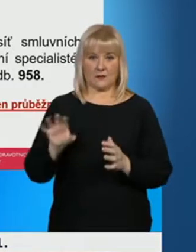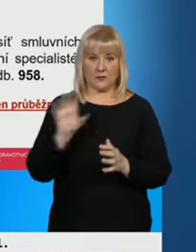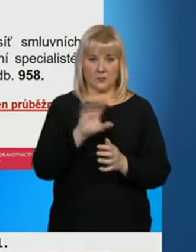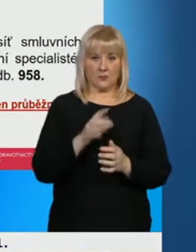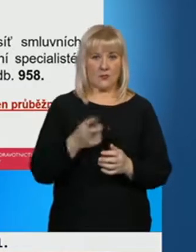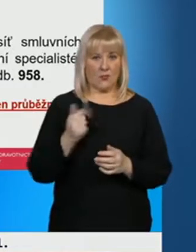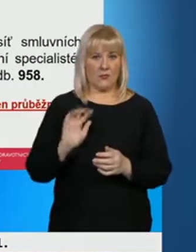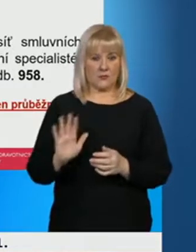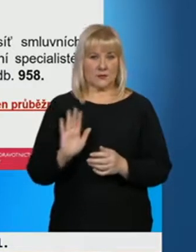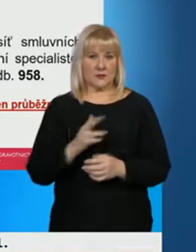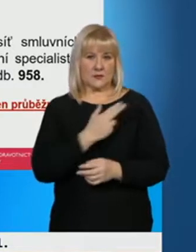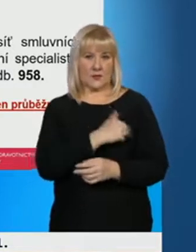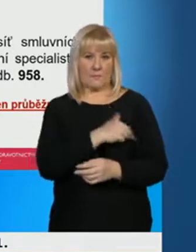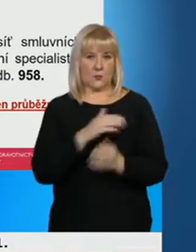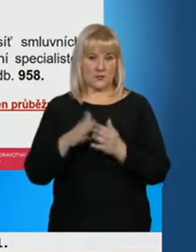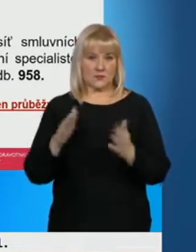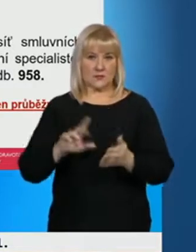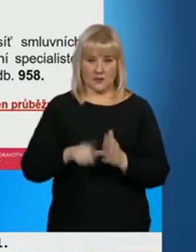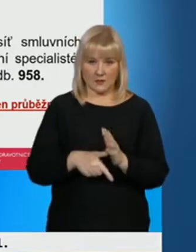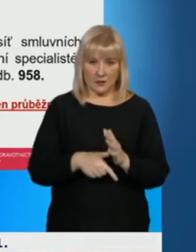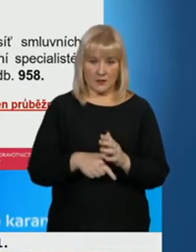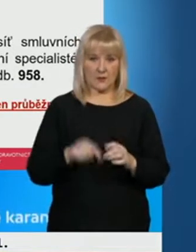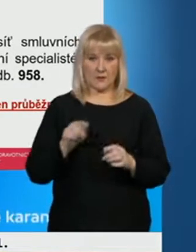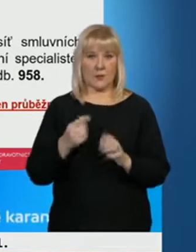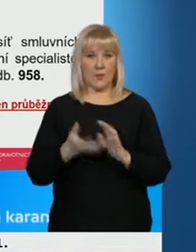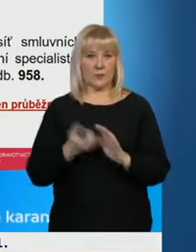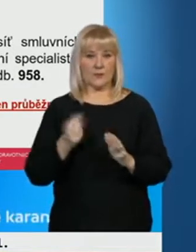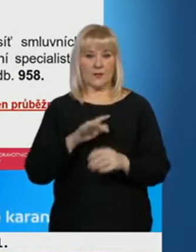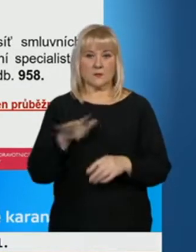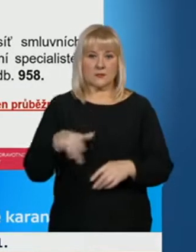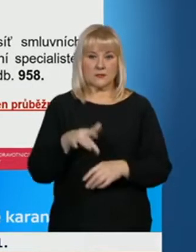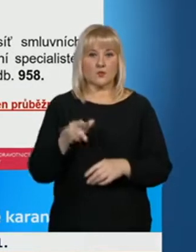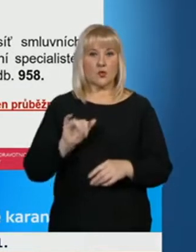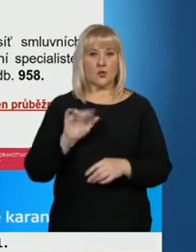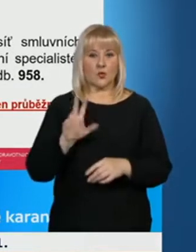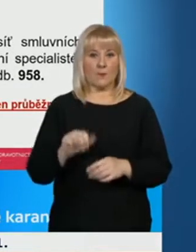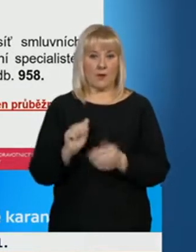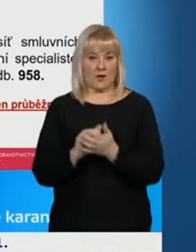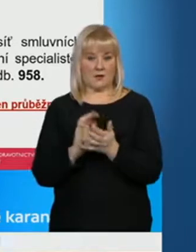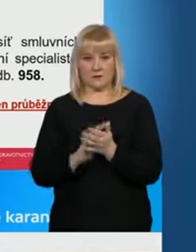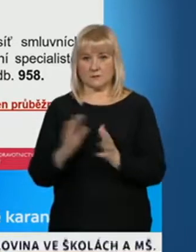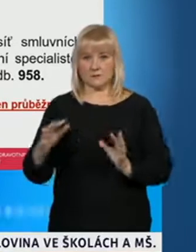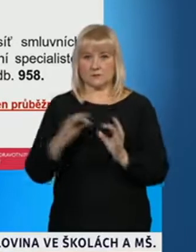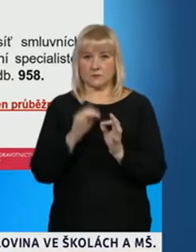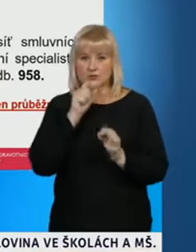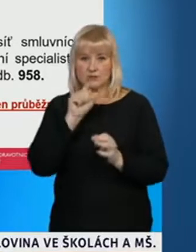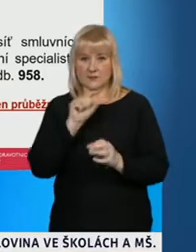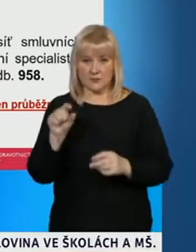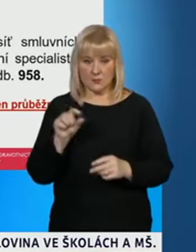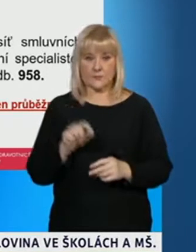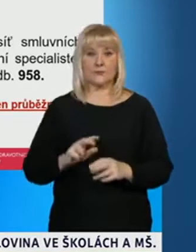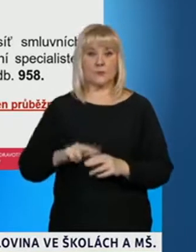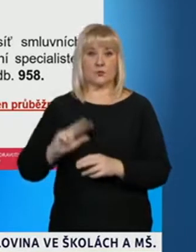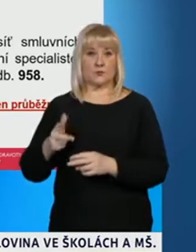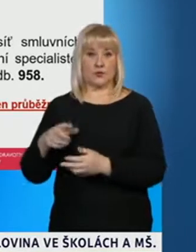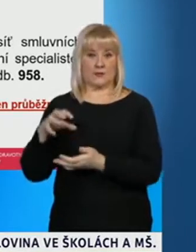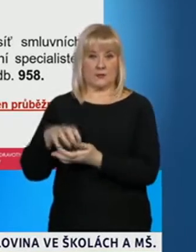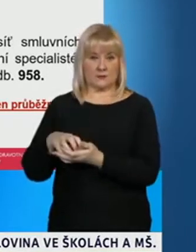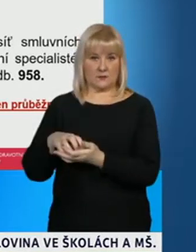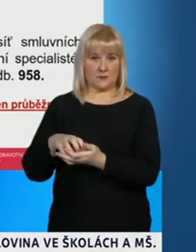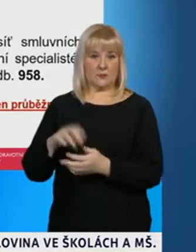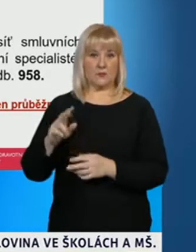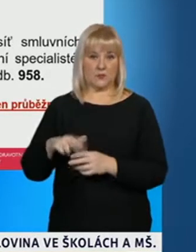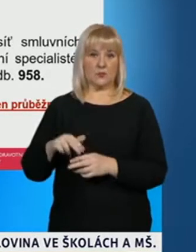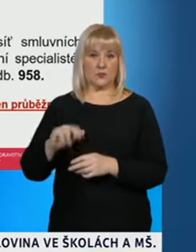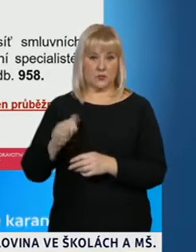krajské nemocnice a samozřejmě odběrové místa, registrovaná pod změněným kódem. A kategorie 3, k tomu ještě se